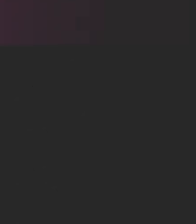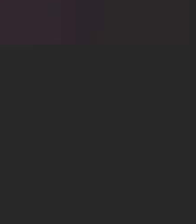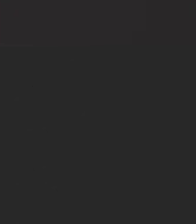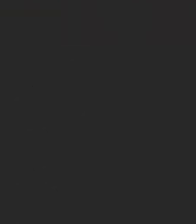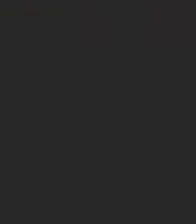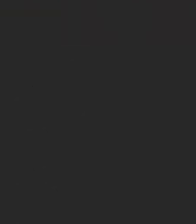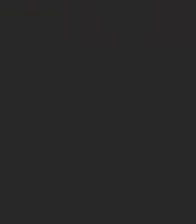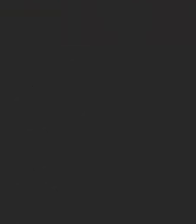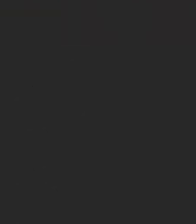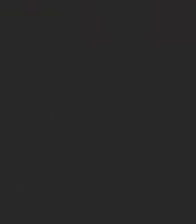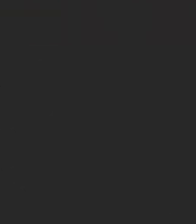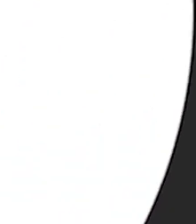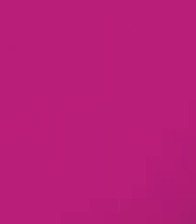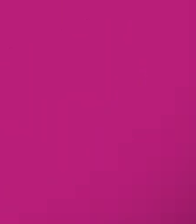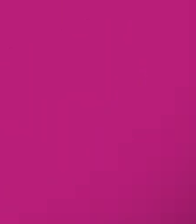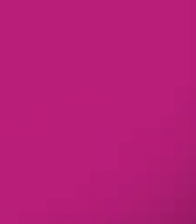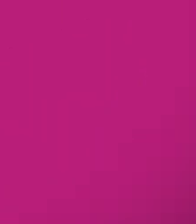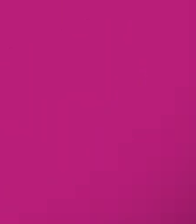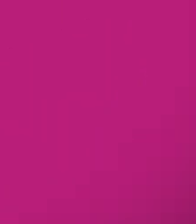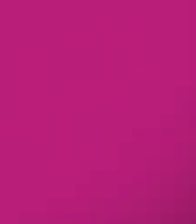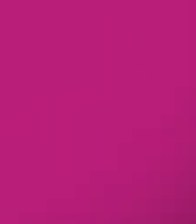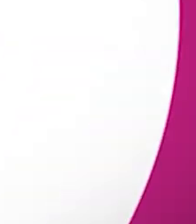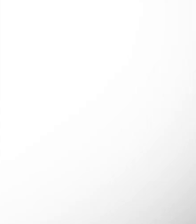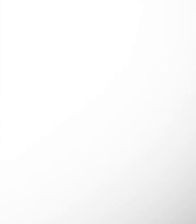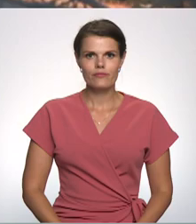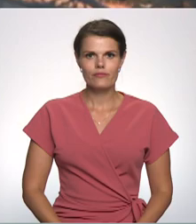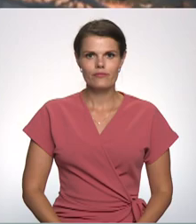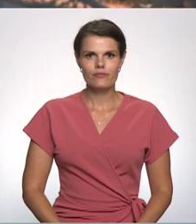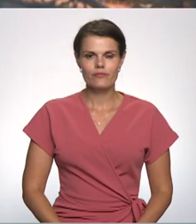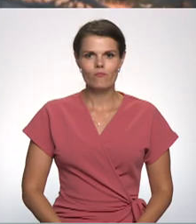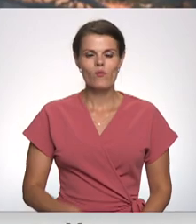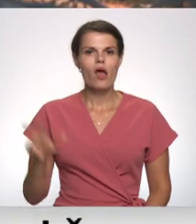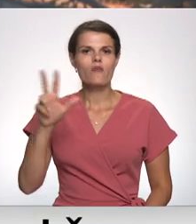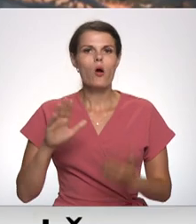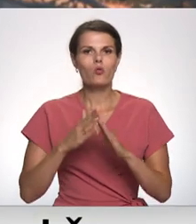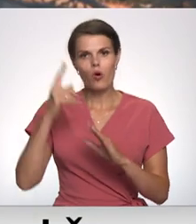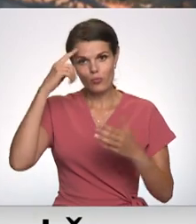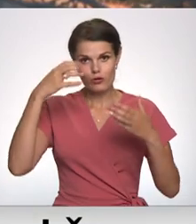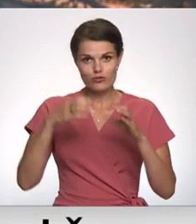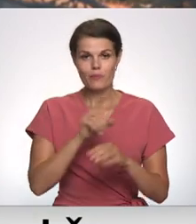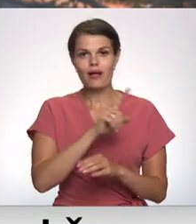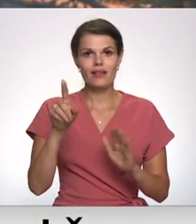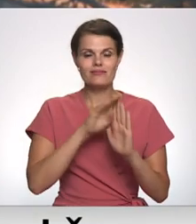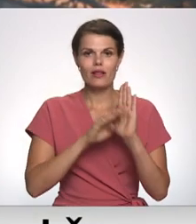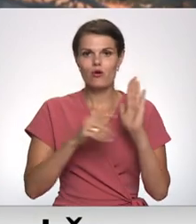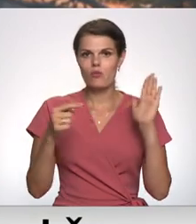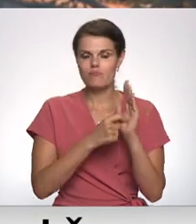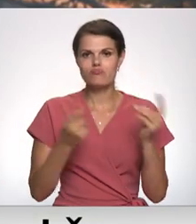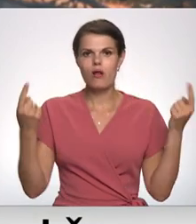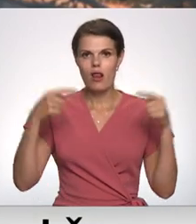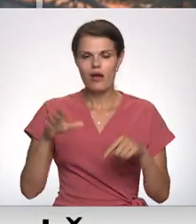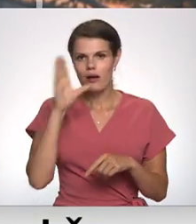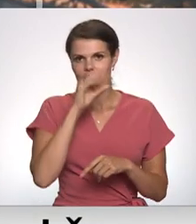Re, visi ēters ir te! Daugavpils dome līdz likumā noteiktajām laikam